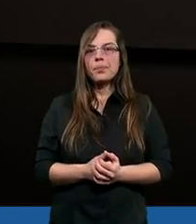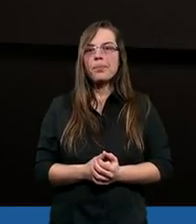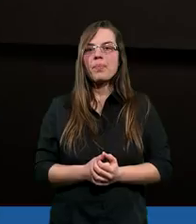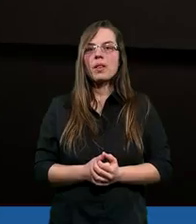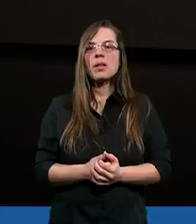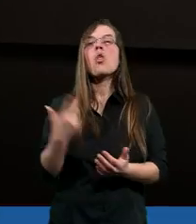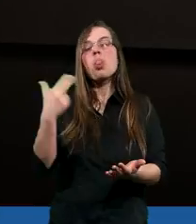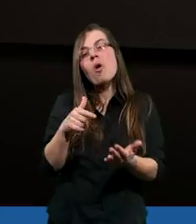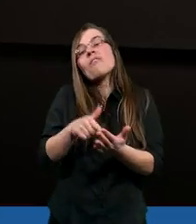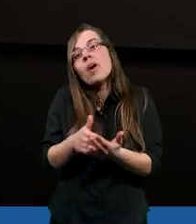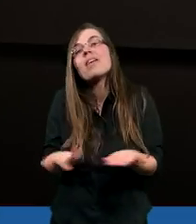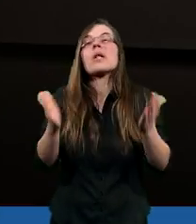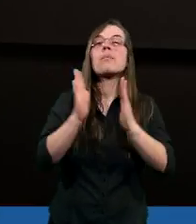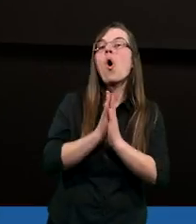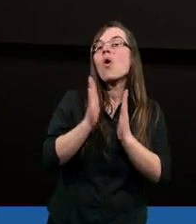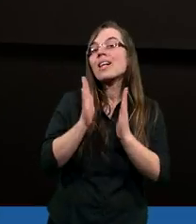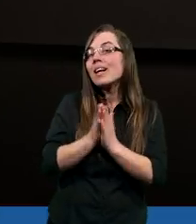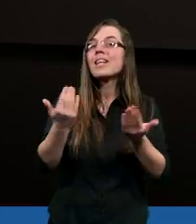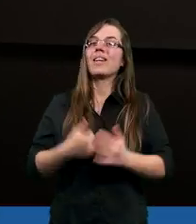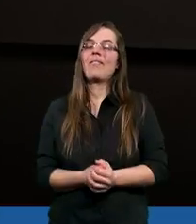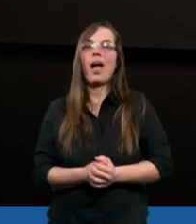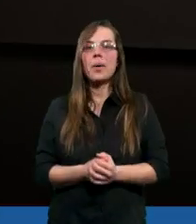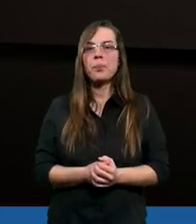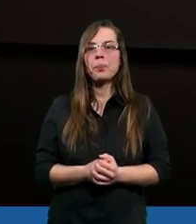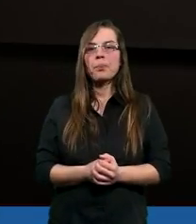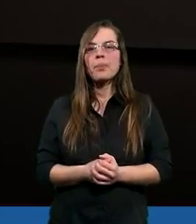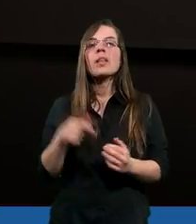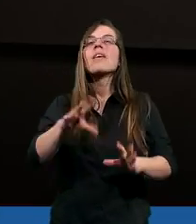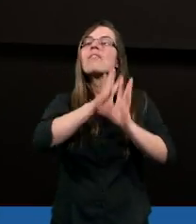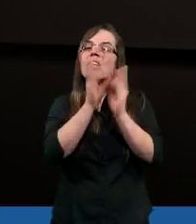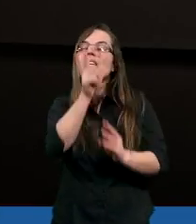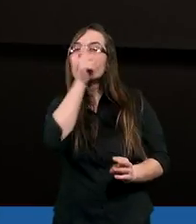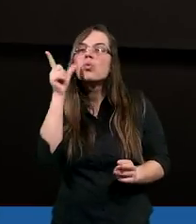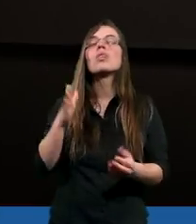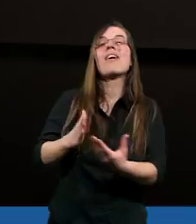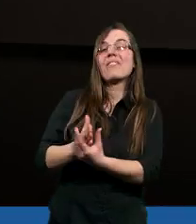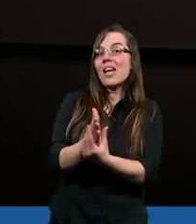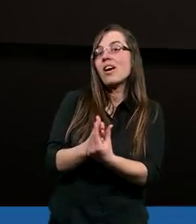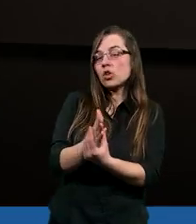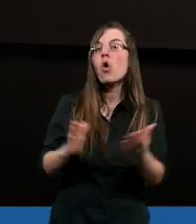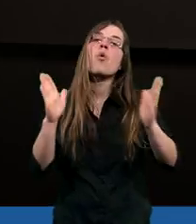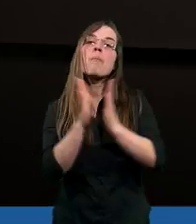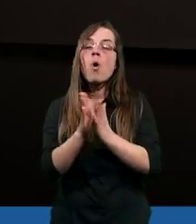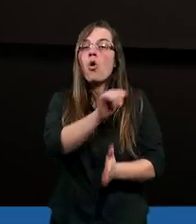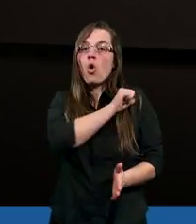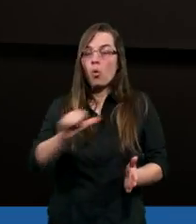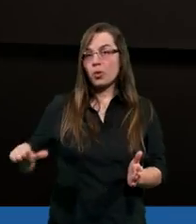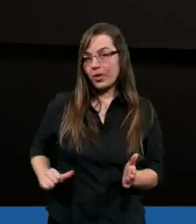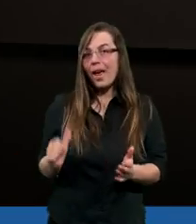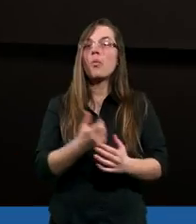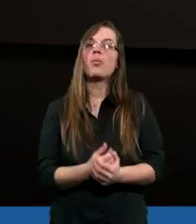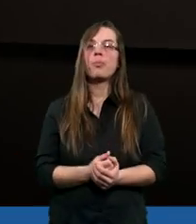No właśnie, modlitwa. Wszyscy ludzie wierzący modlą się,